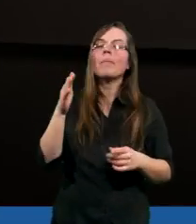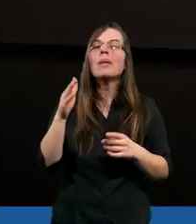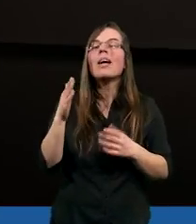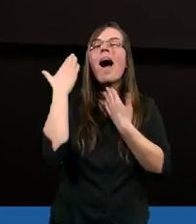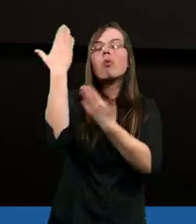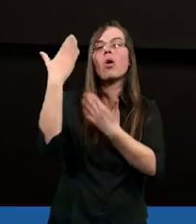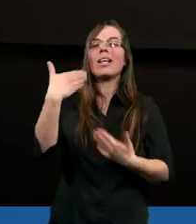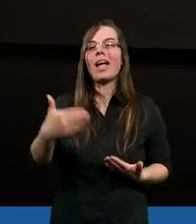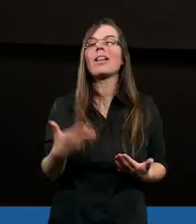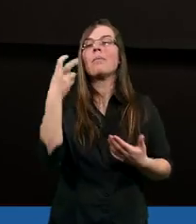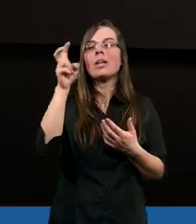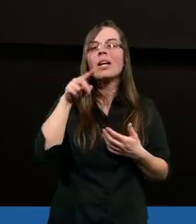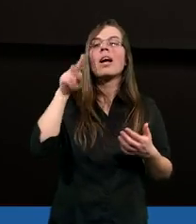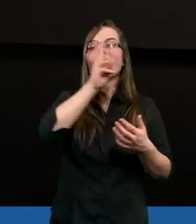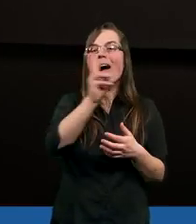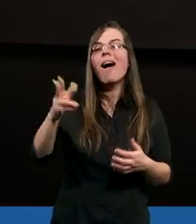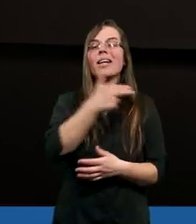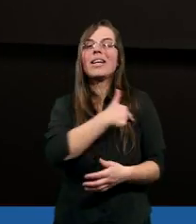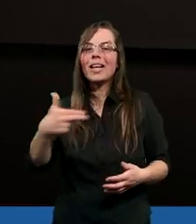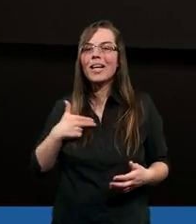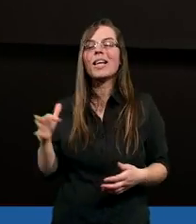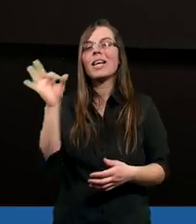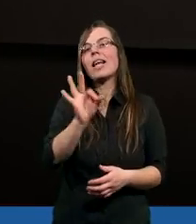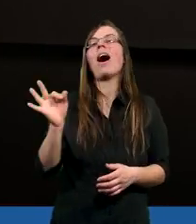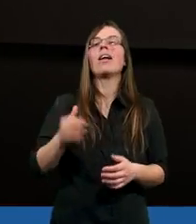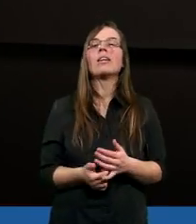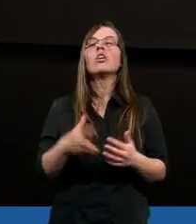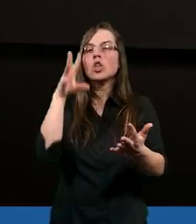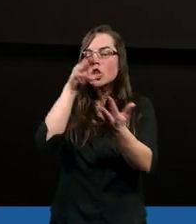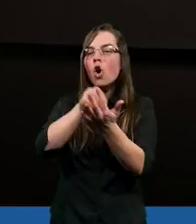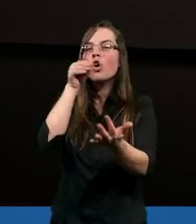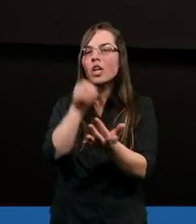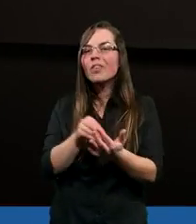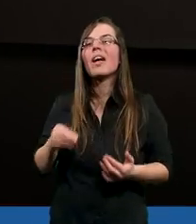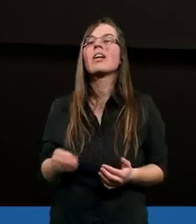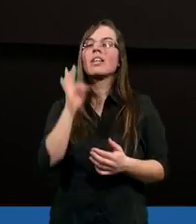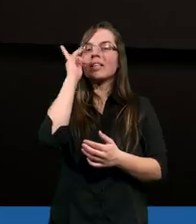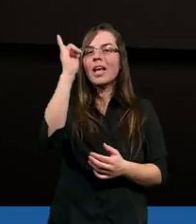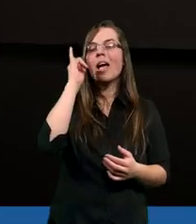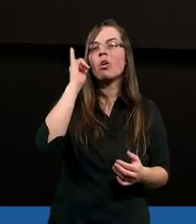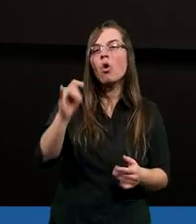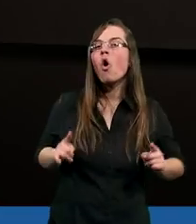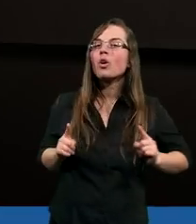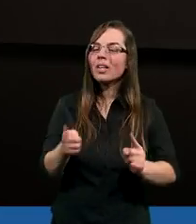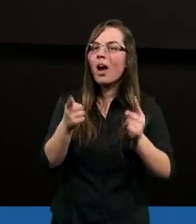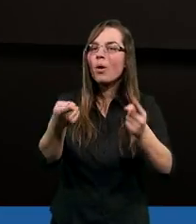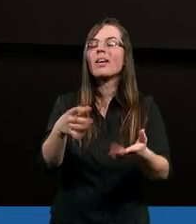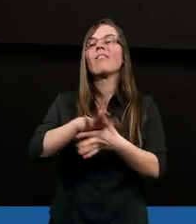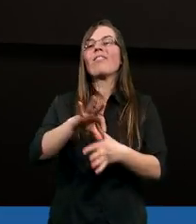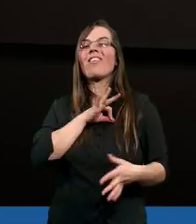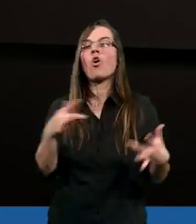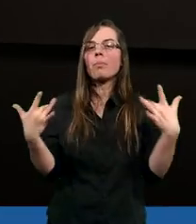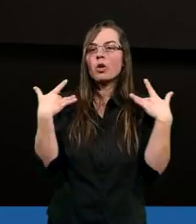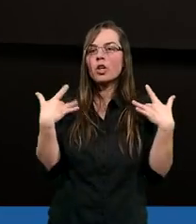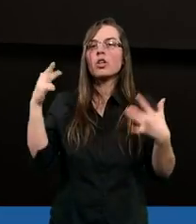parakletos. I niech każdy z nas doświadczy jego działania w